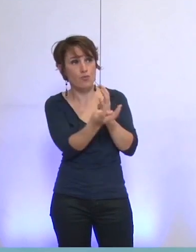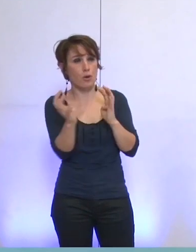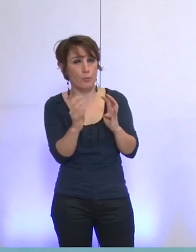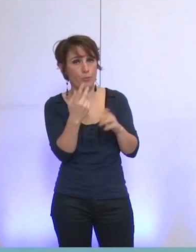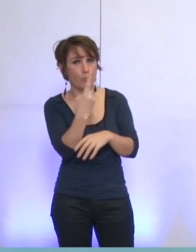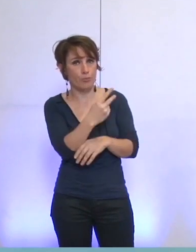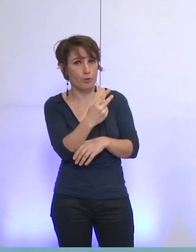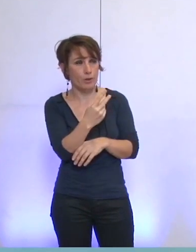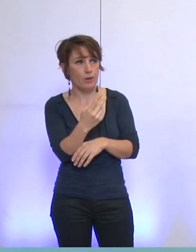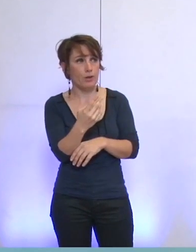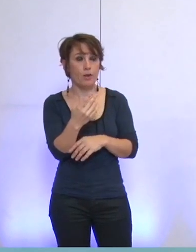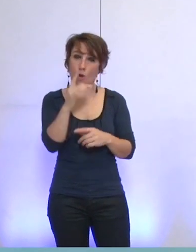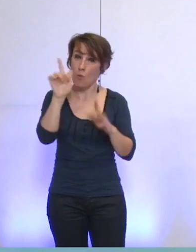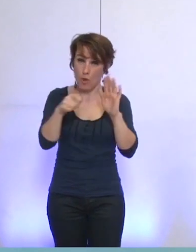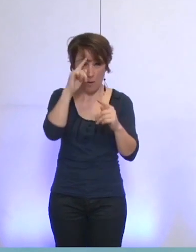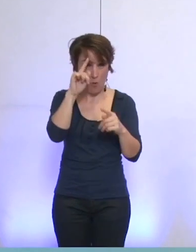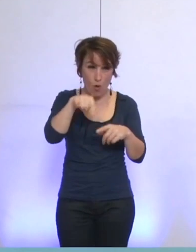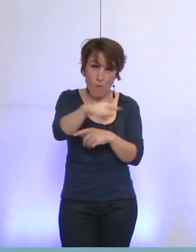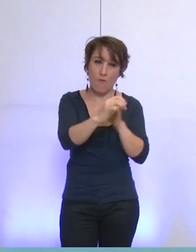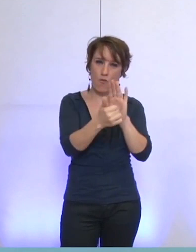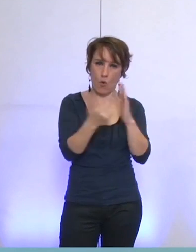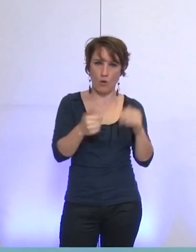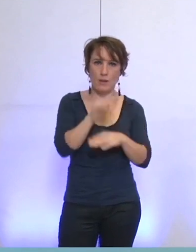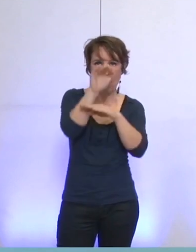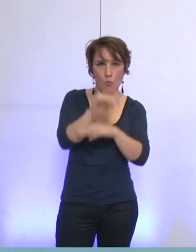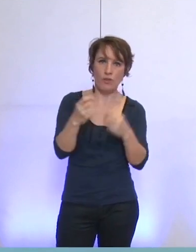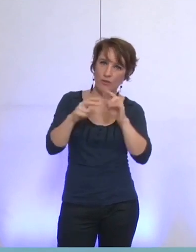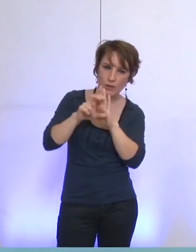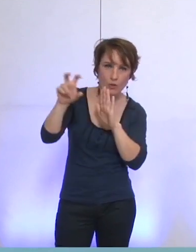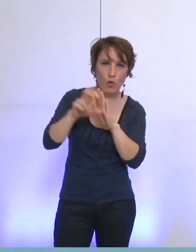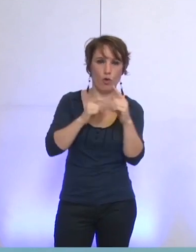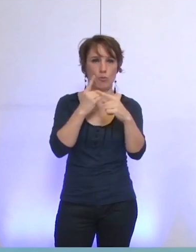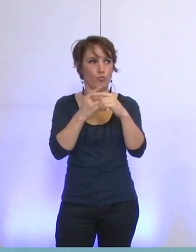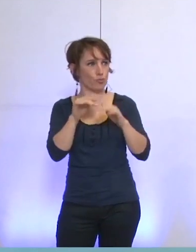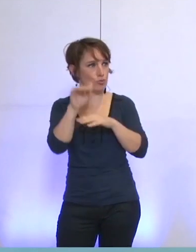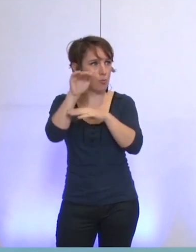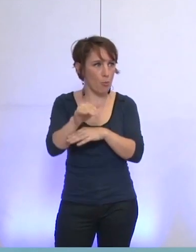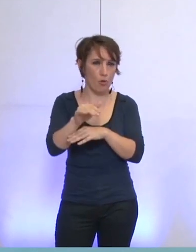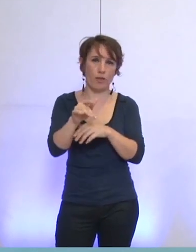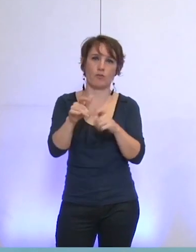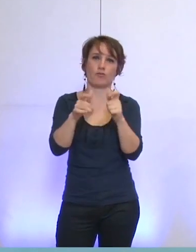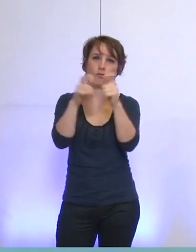intérêts de la ville de Grenoble et de la SEMGEG, ainsi que de son personnel ?